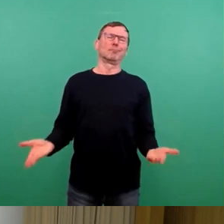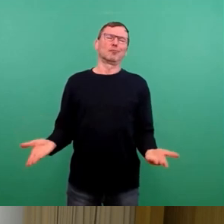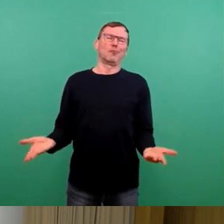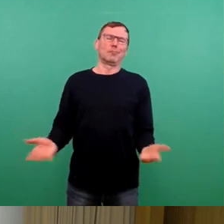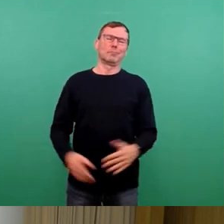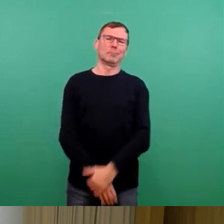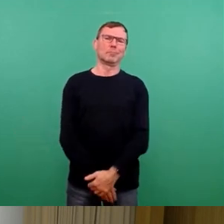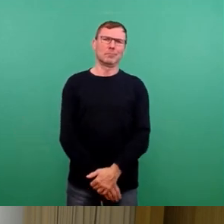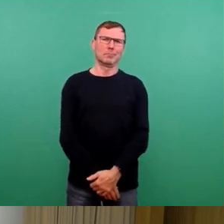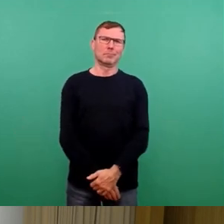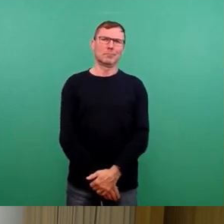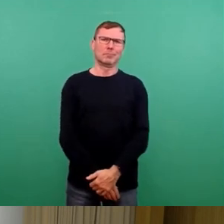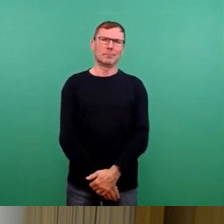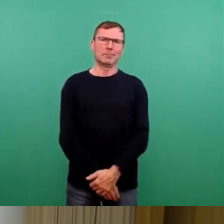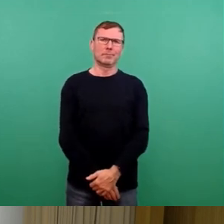entsprechend zu bezahlen hatte.